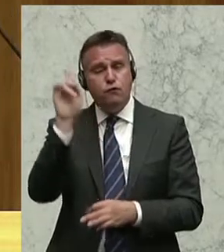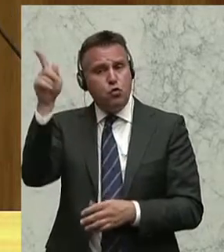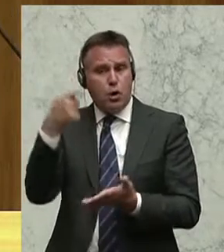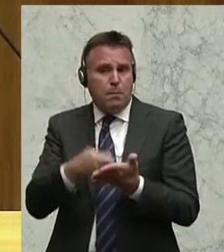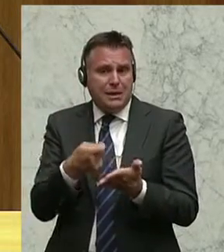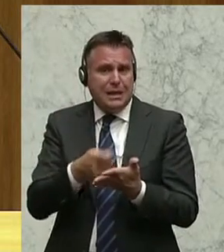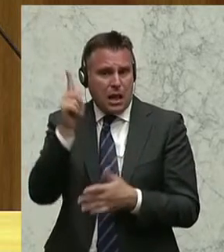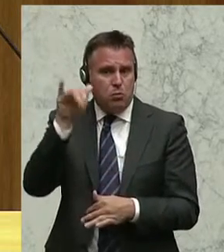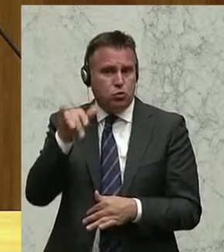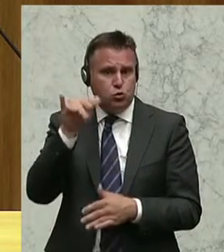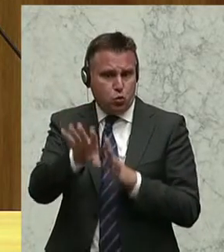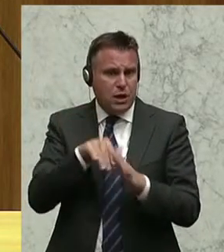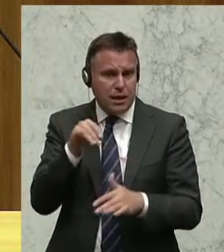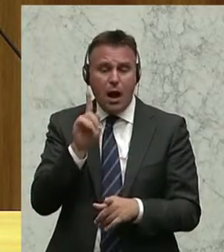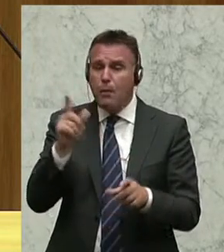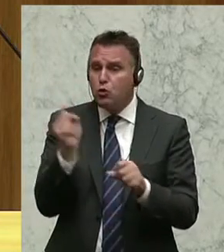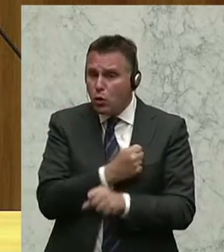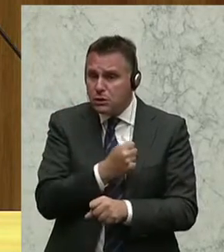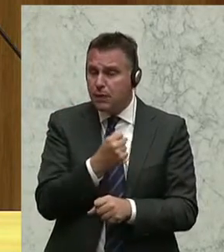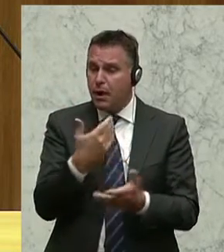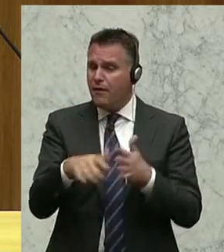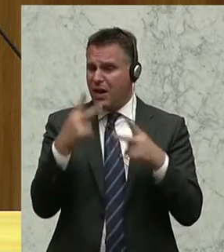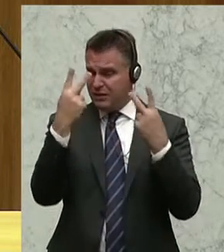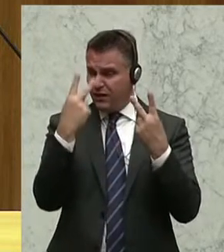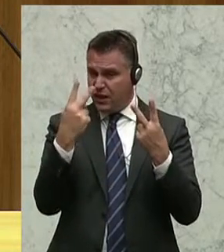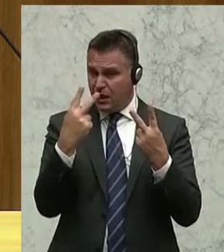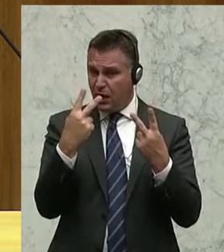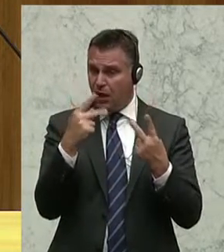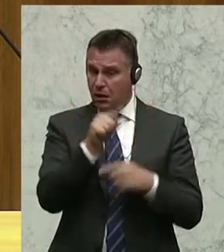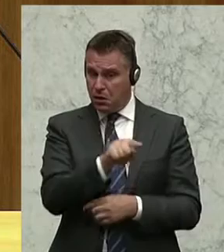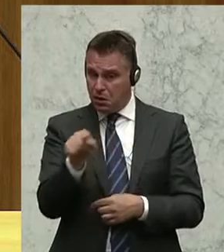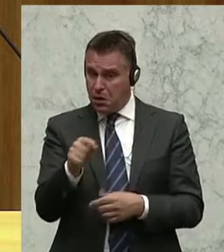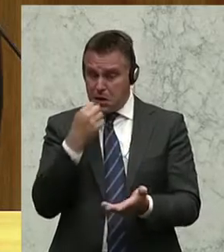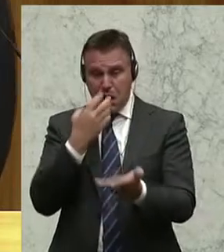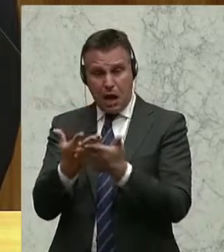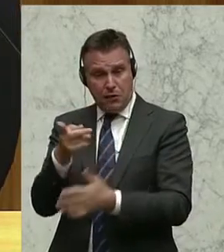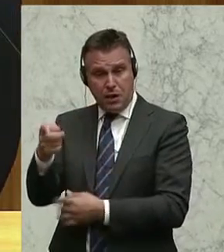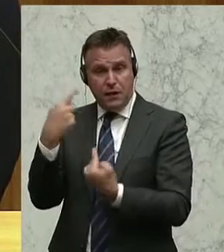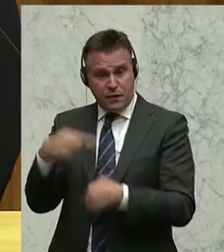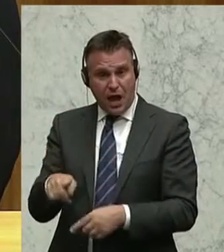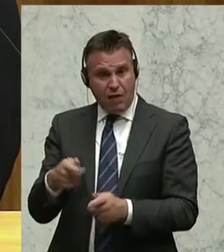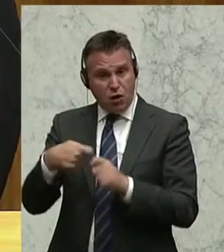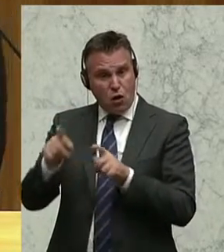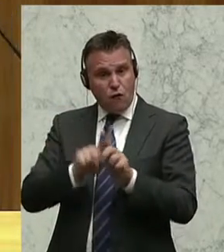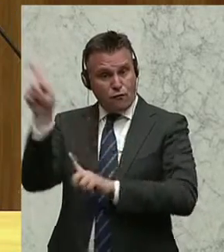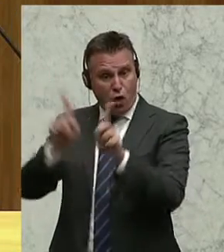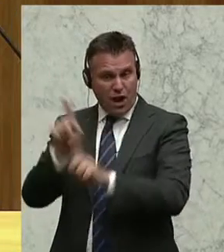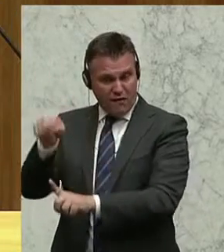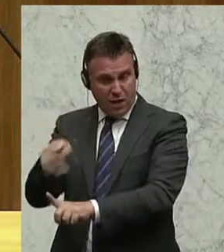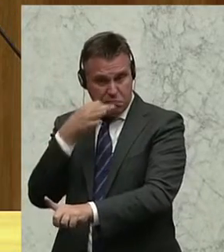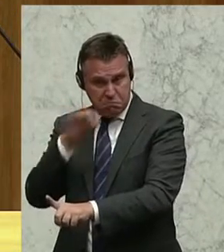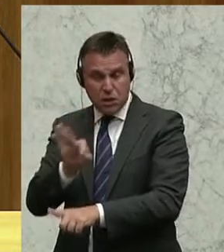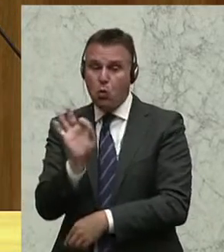bedeutet, dann stelle ich mir die Frage, was wichtiger ist, nämlich die Genehmigung für ein Feuerwerk oder die